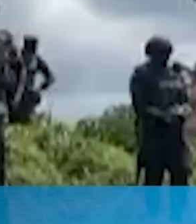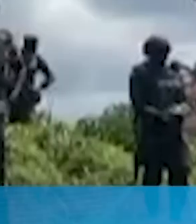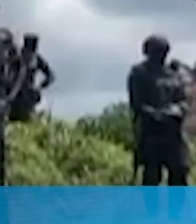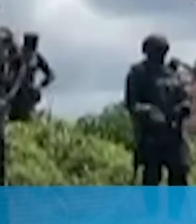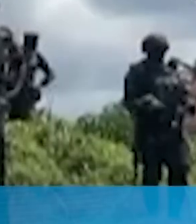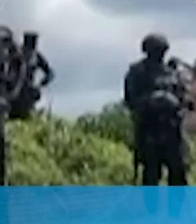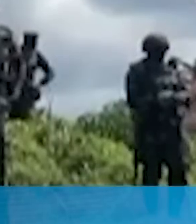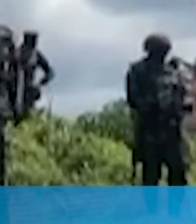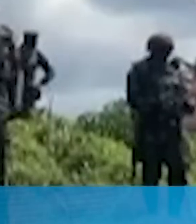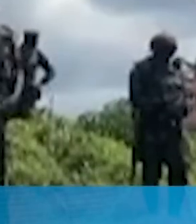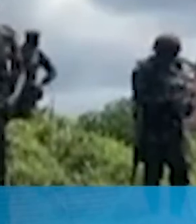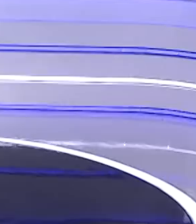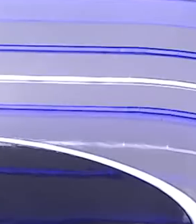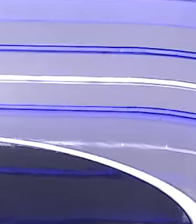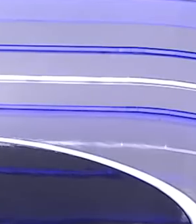Voilà pour l'essentiel.